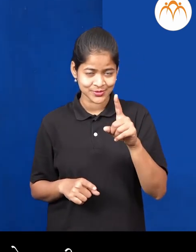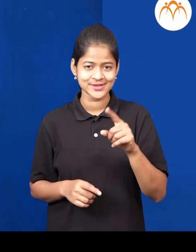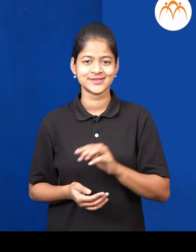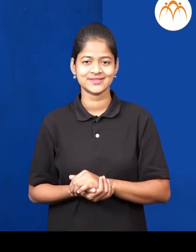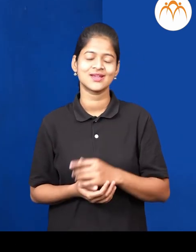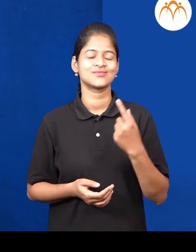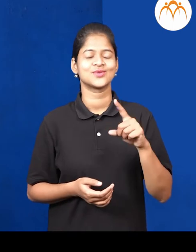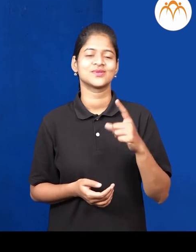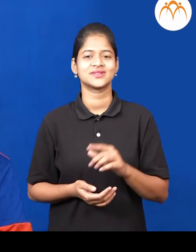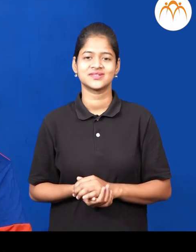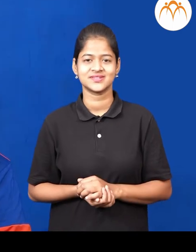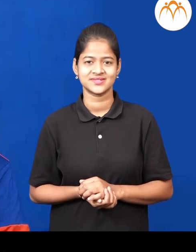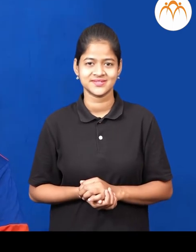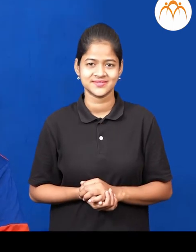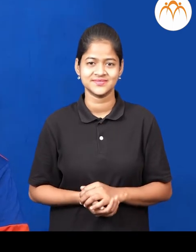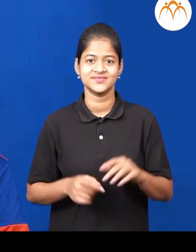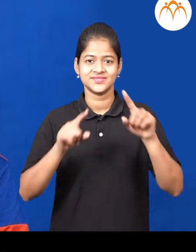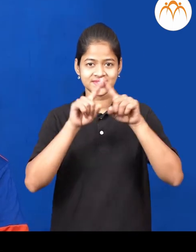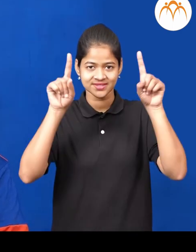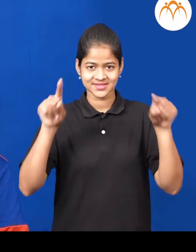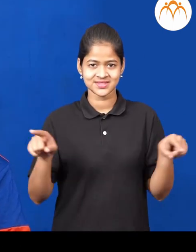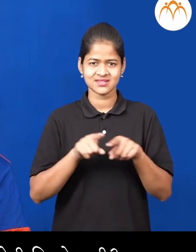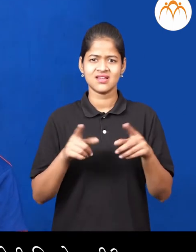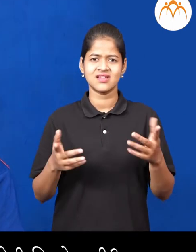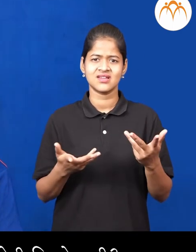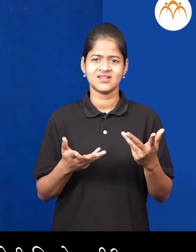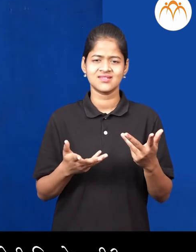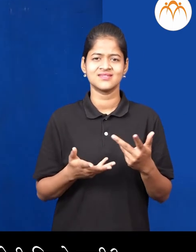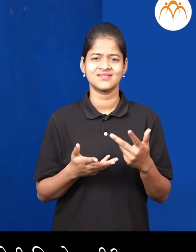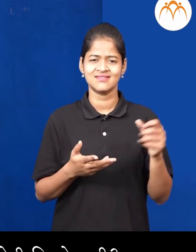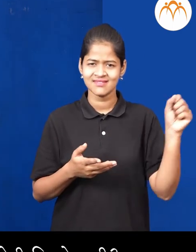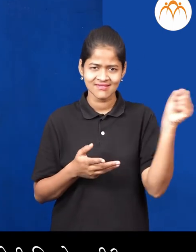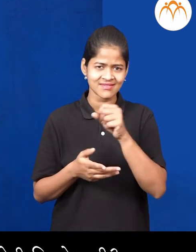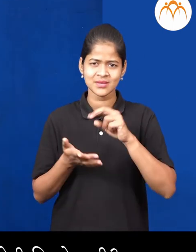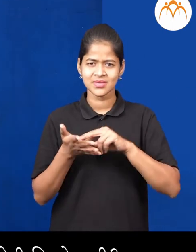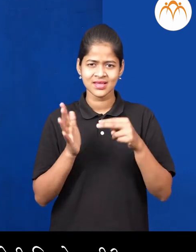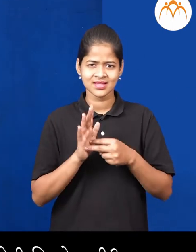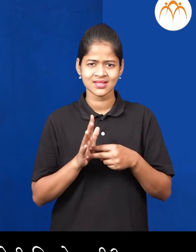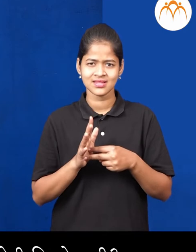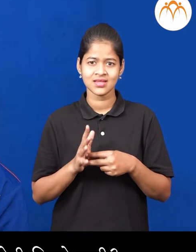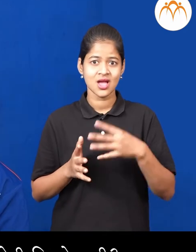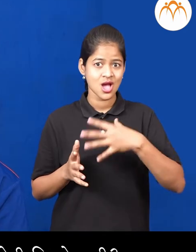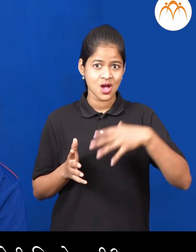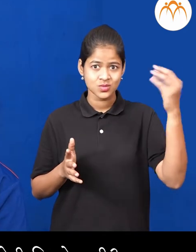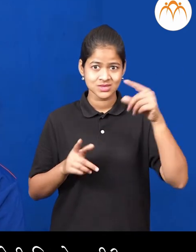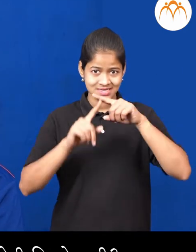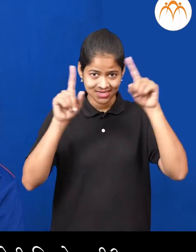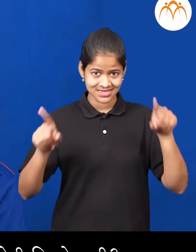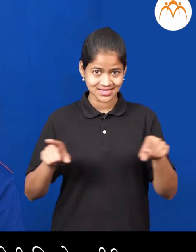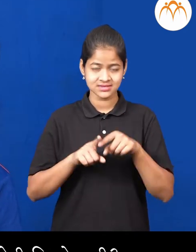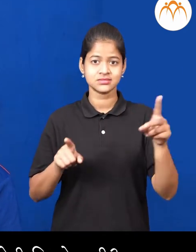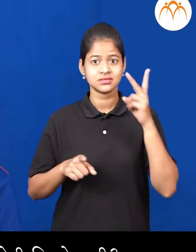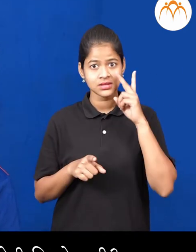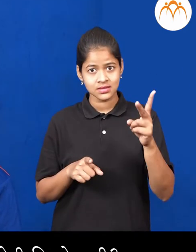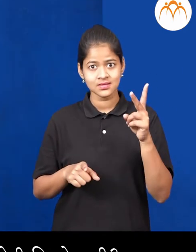ना? बरोबर खेलकी चाकर मन्जे खेलकी चाशी बायरून चावकोंड इस्ते